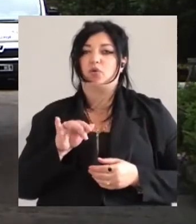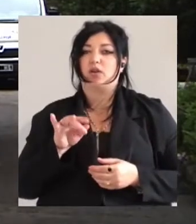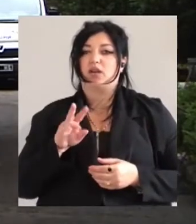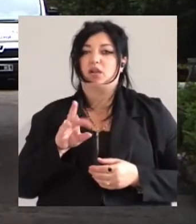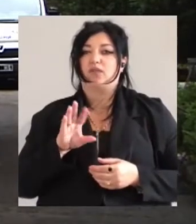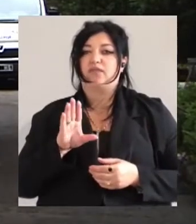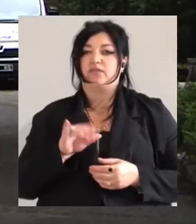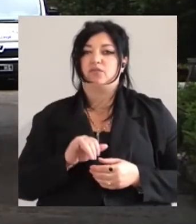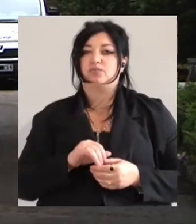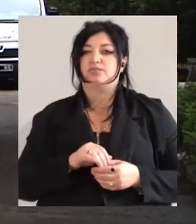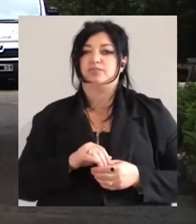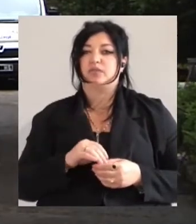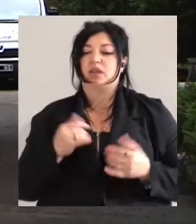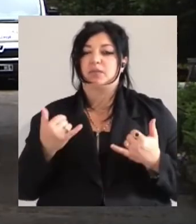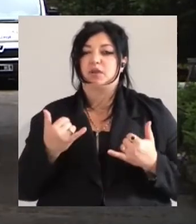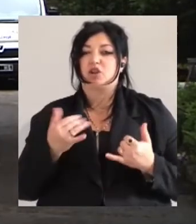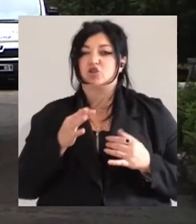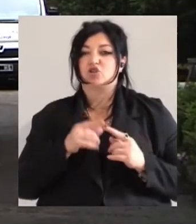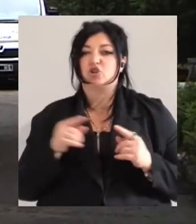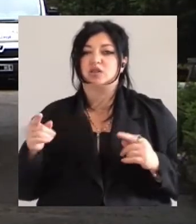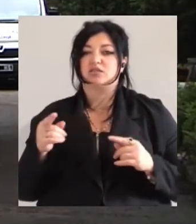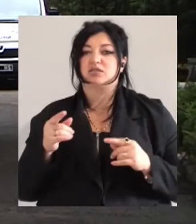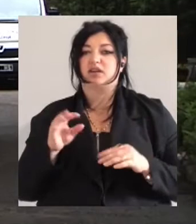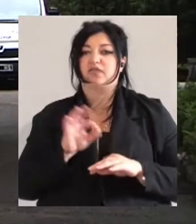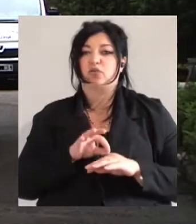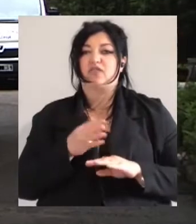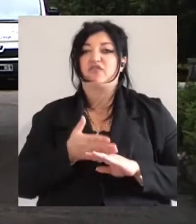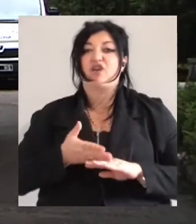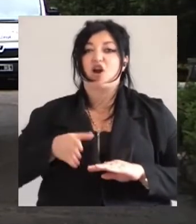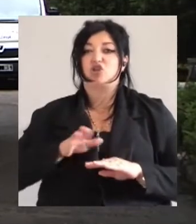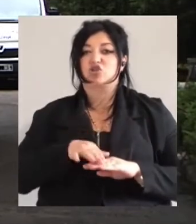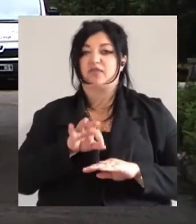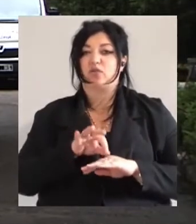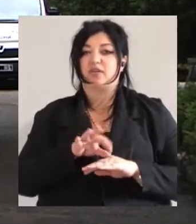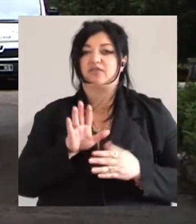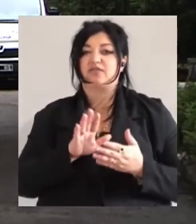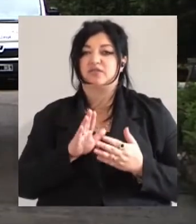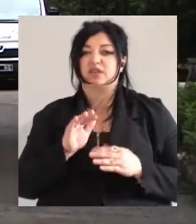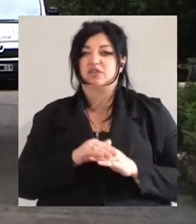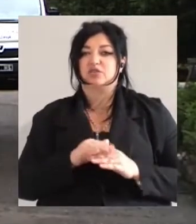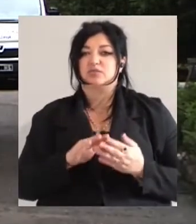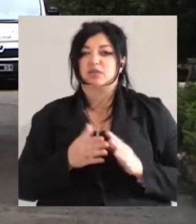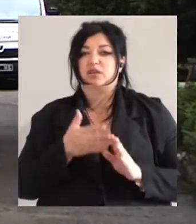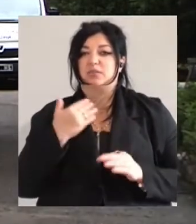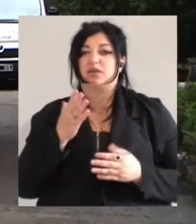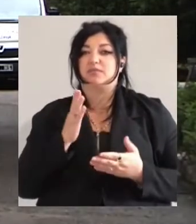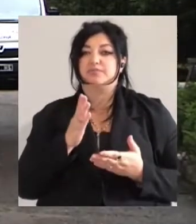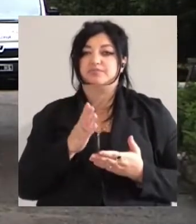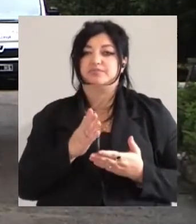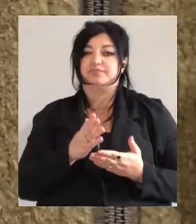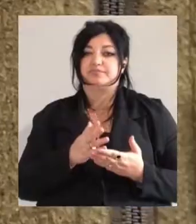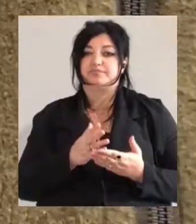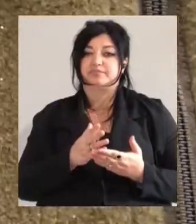важкохворих в практичному стані немає. Хворі знаходяться під динамічним